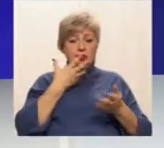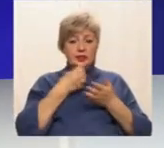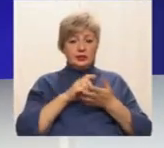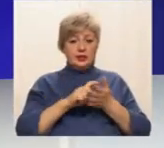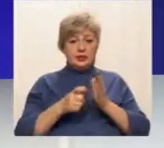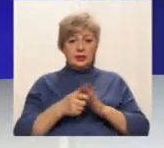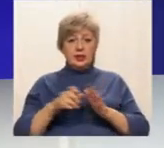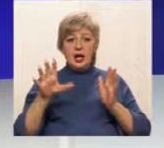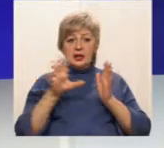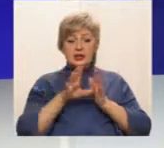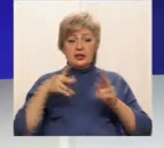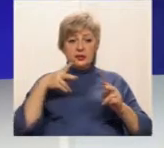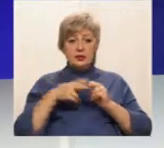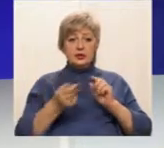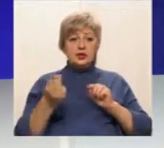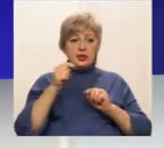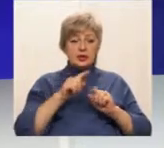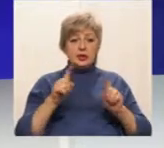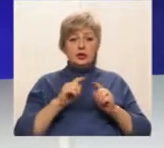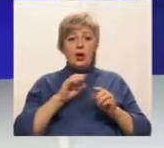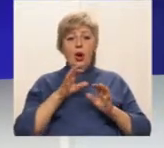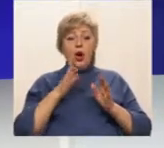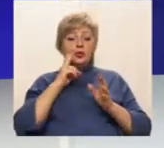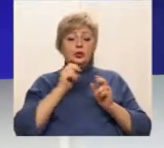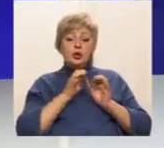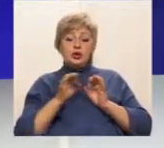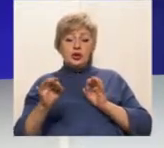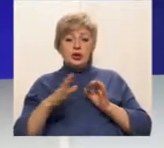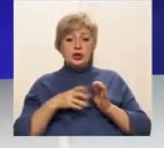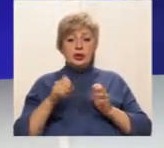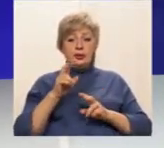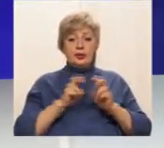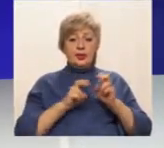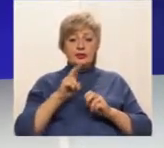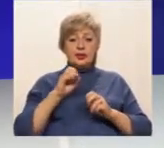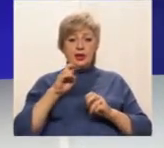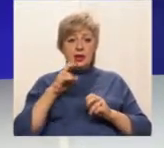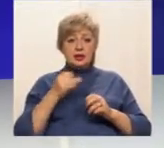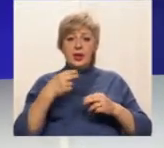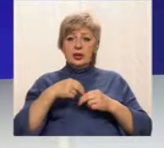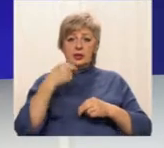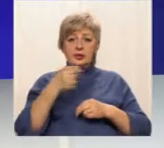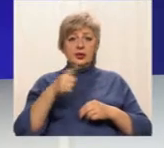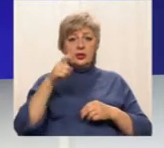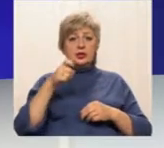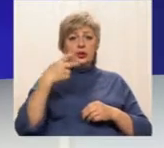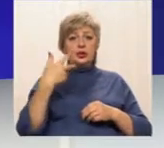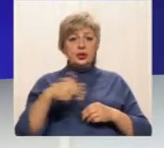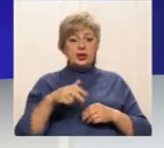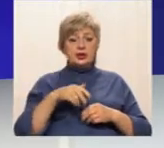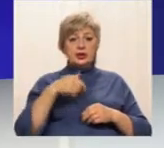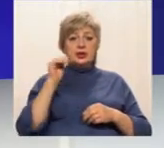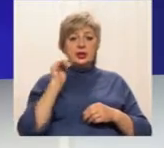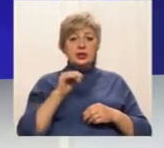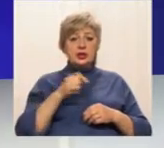відключили через те, що дочільне підприємство «Каспій», яке є баланс утримувачем гуртожитку, заборгувало 130 тисяч гривень за